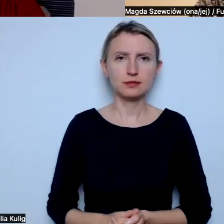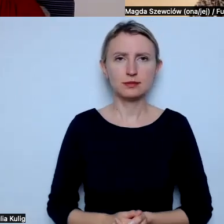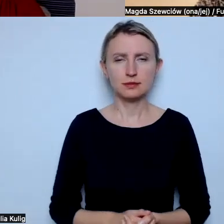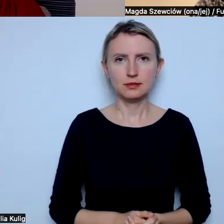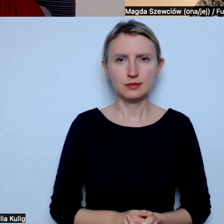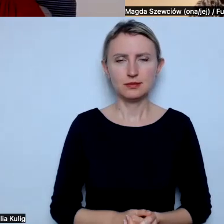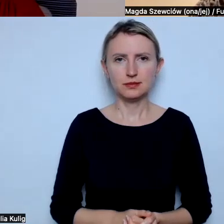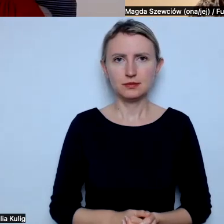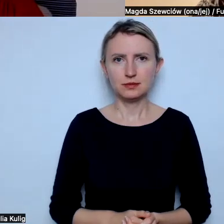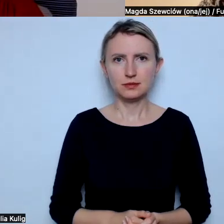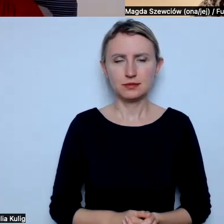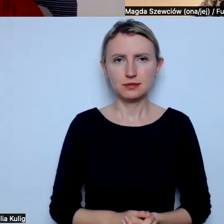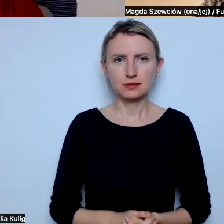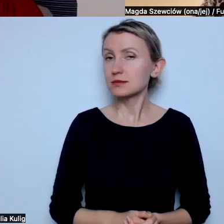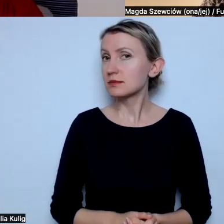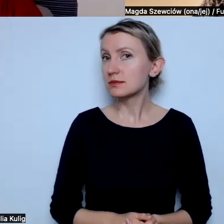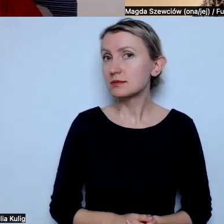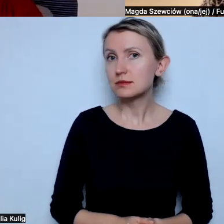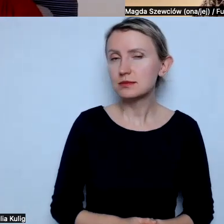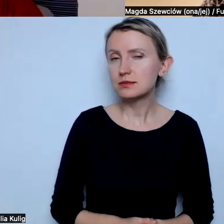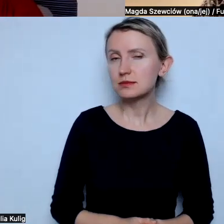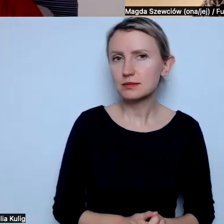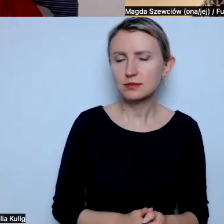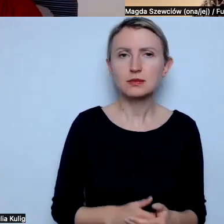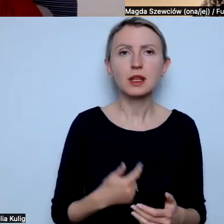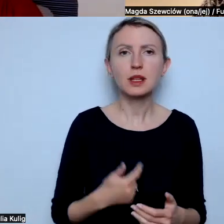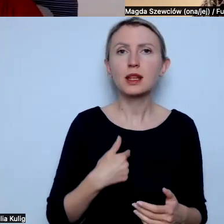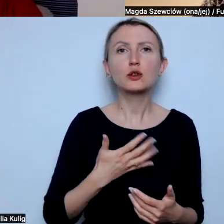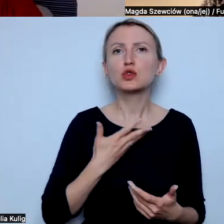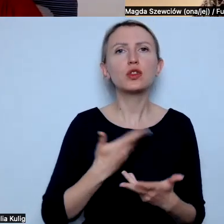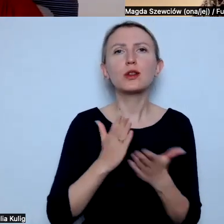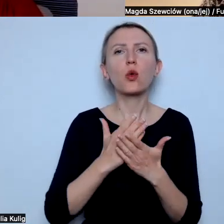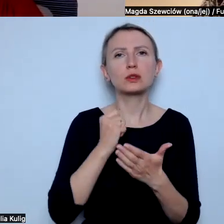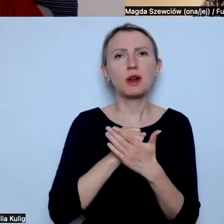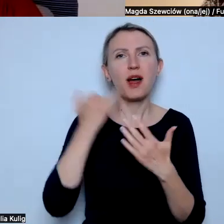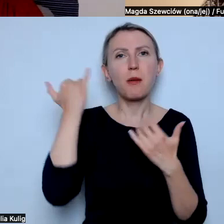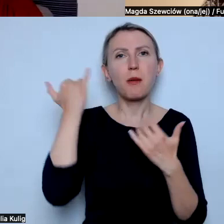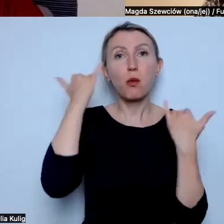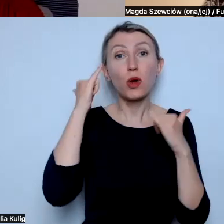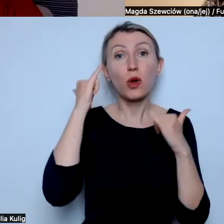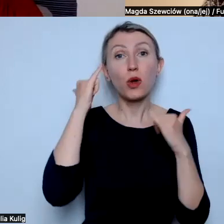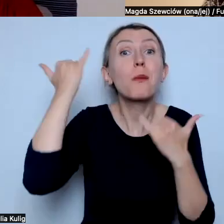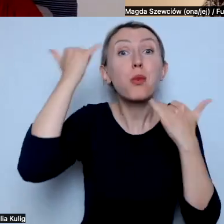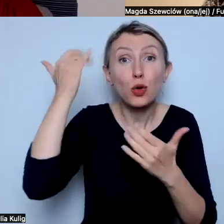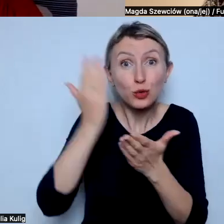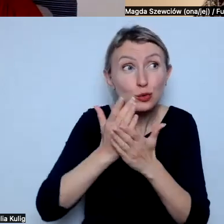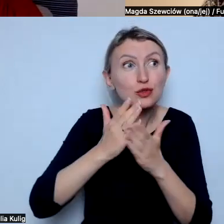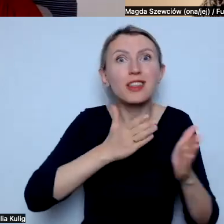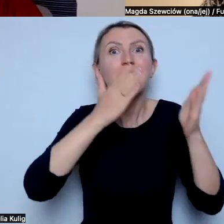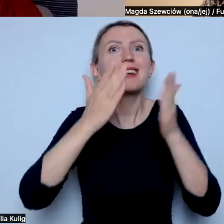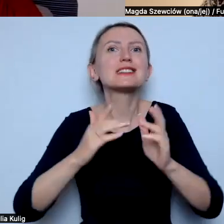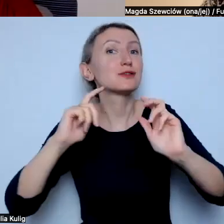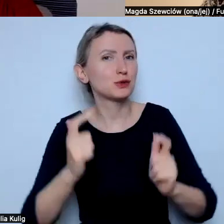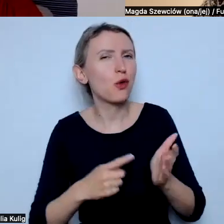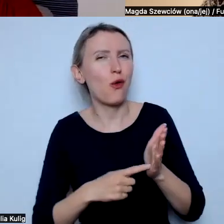Dla mnie jakoś jest istotne to, że nie jest kwestia błędu, tylko to, co po tym błędzie się zadzieje. I to jest właśnie chyba to.